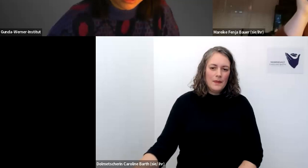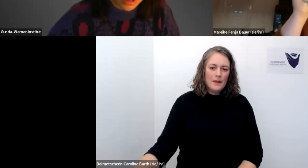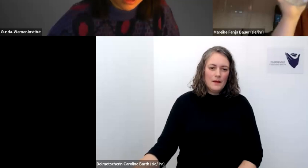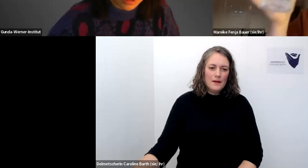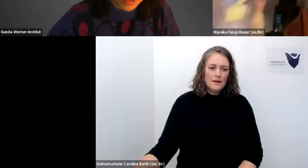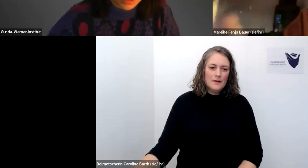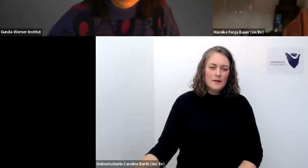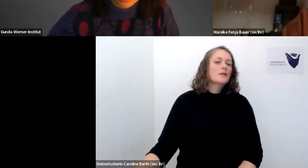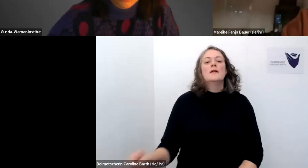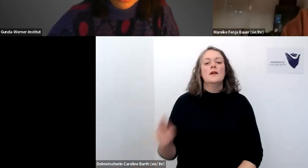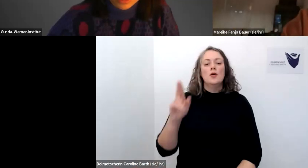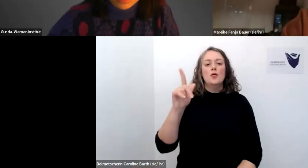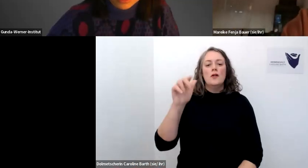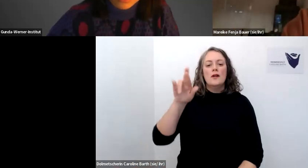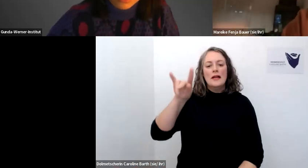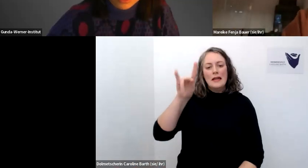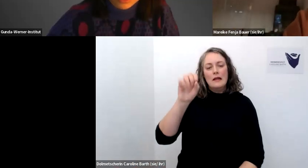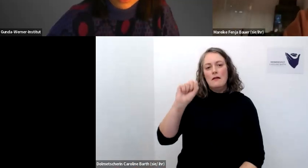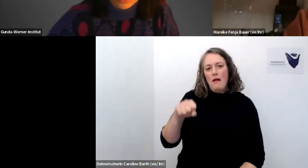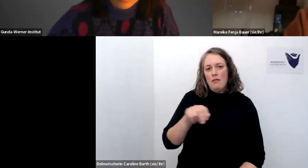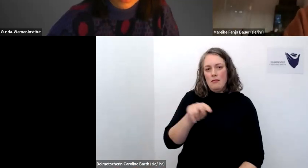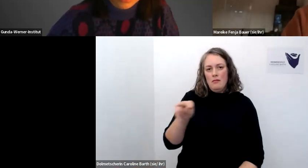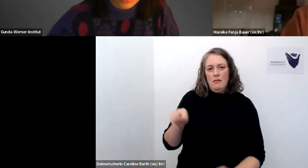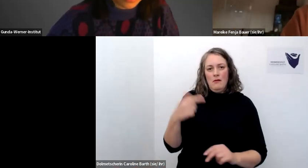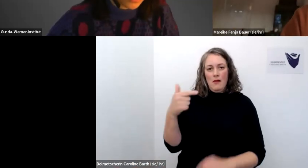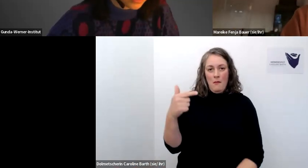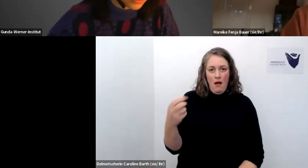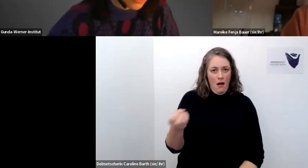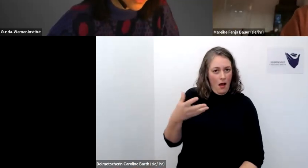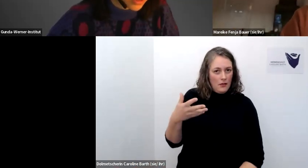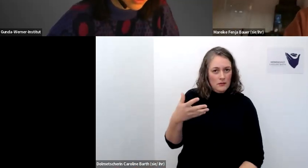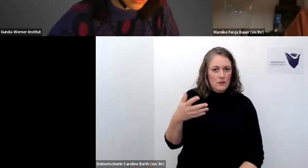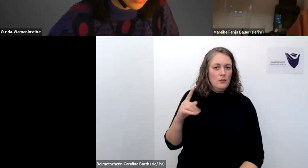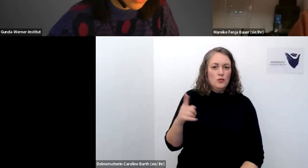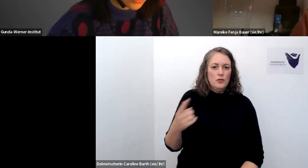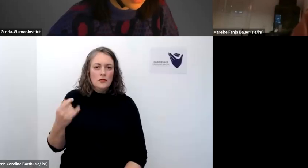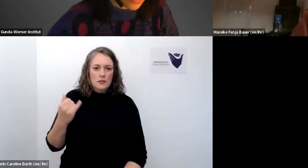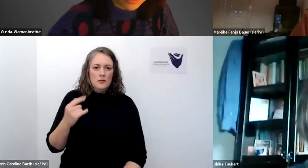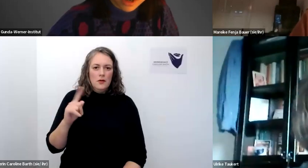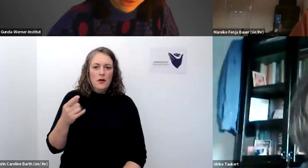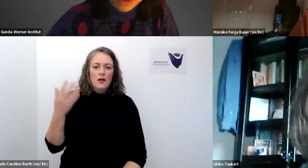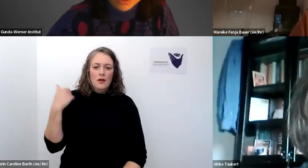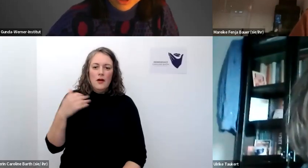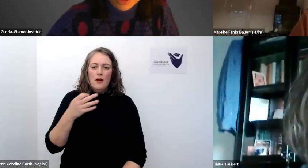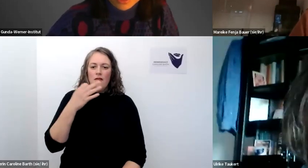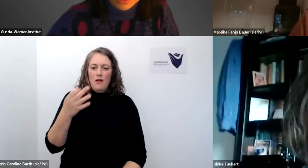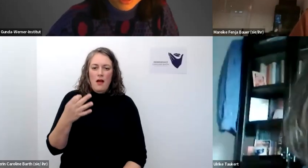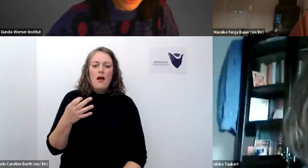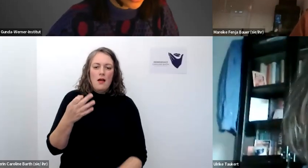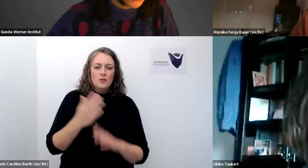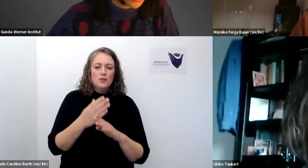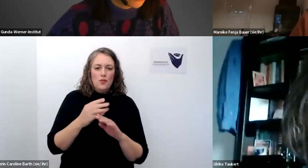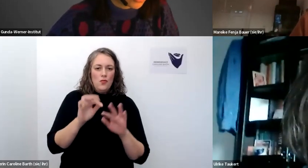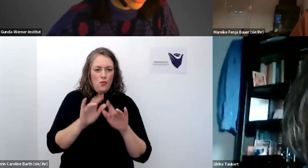du kannst deine kamera anmachen muss aber nicht wie die das lieb ist du hattest ja auch fragen im fragen antwort toll gestellt